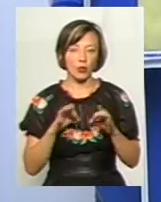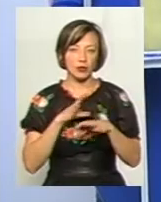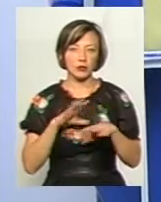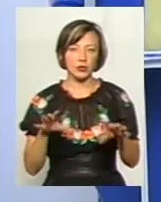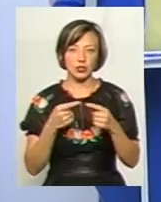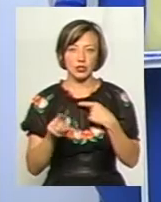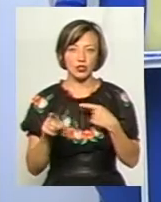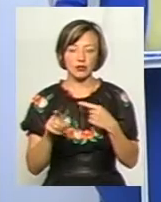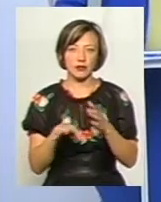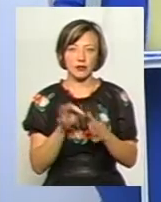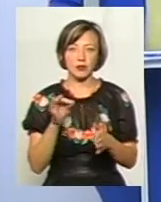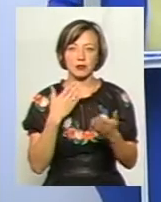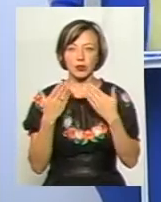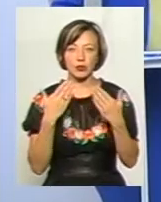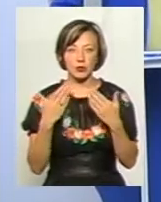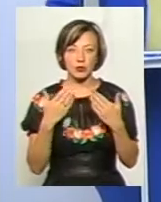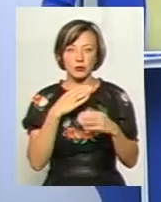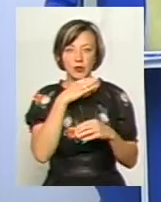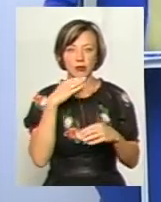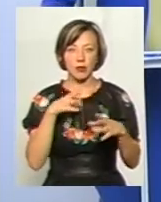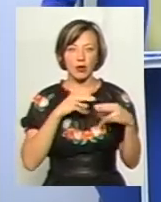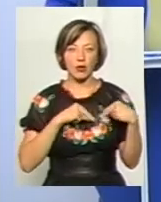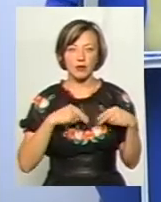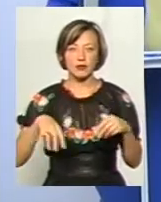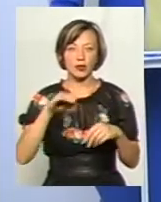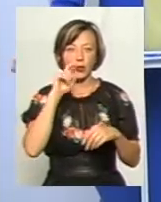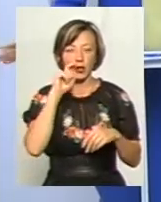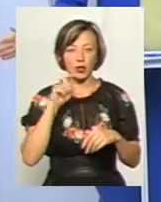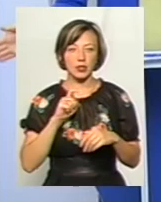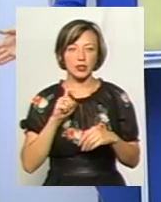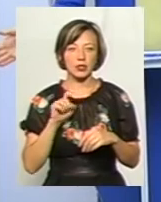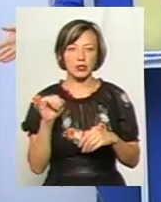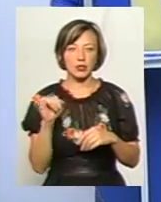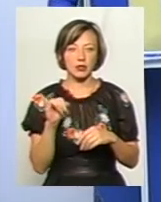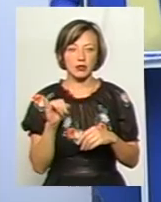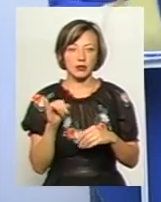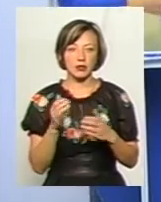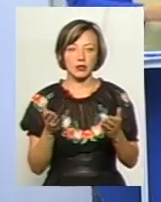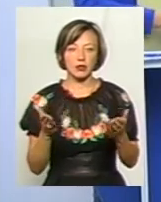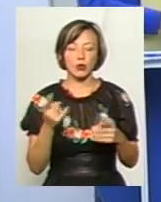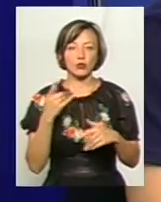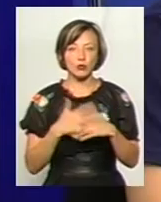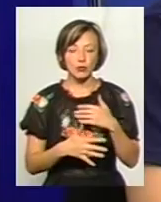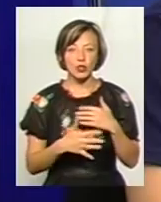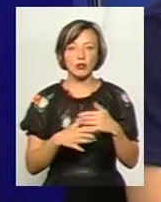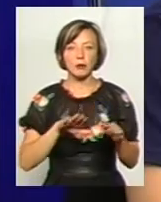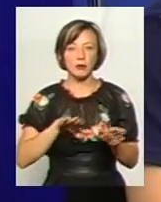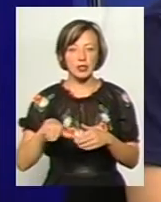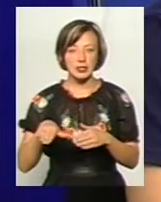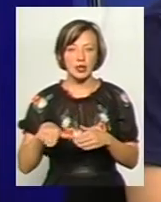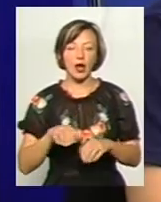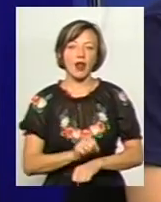іншої альтернативи, я спілкуюся з багатьма колегами з всієї України, і, ну, тобто, розуміючи, що навіть після